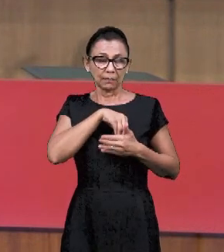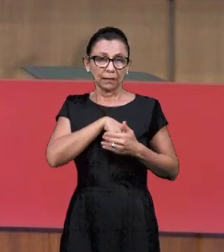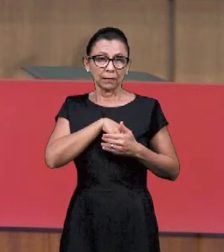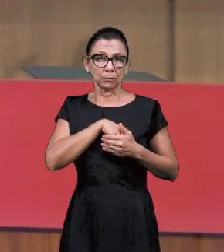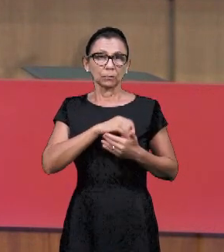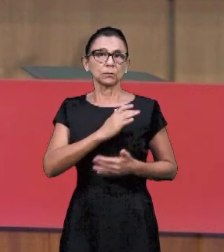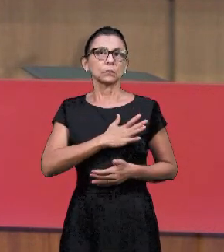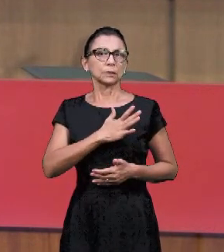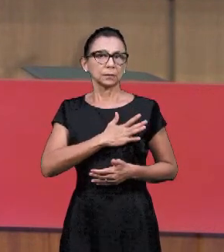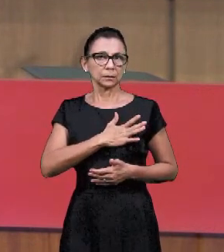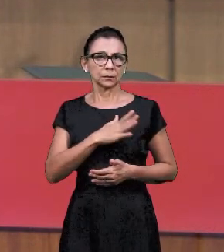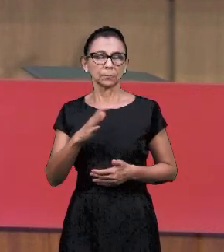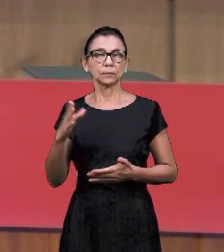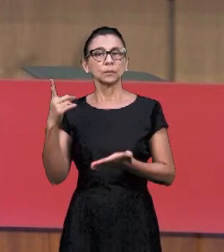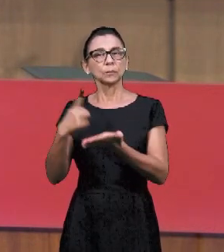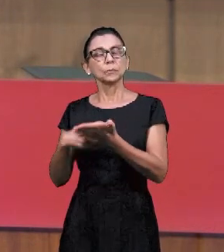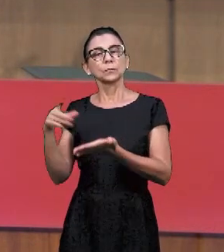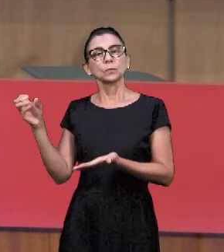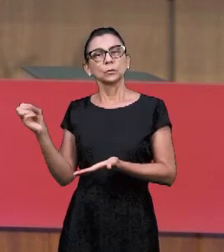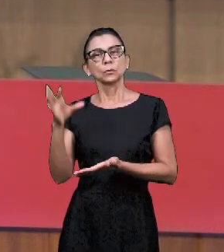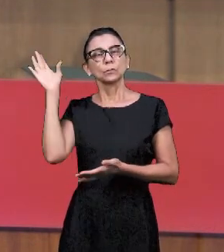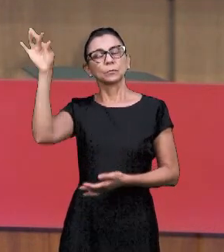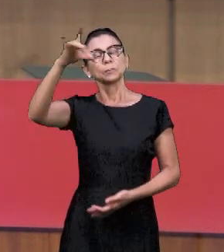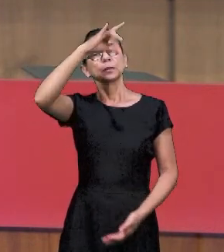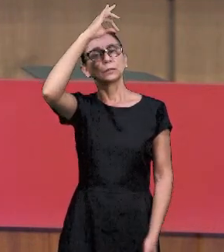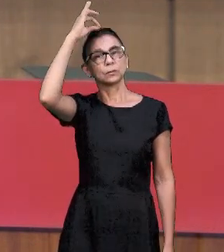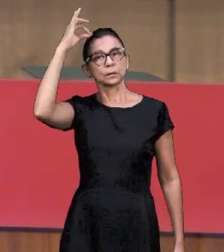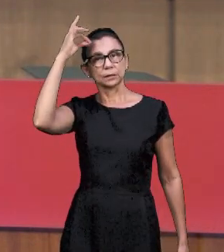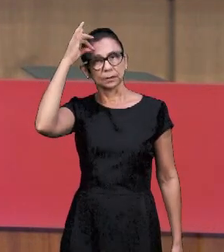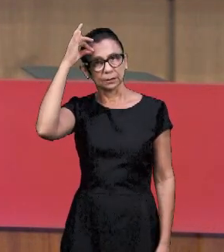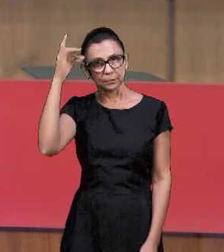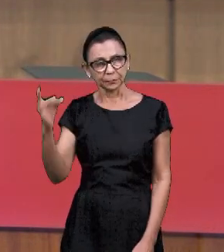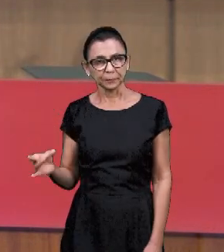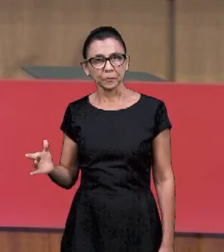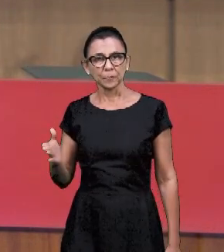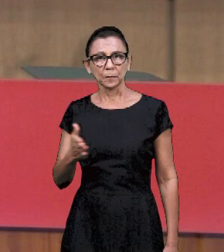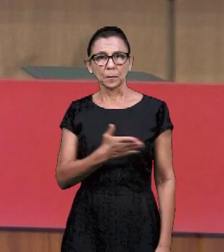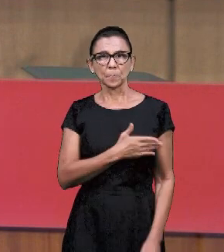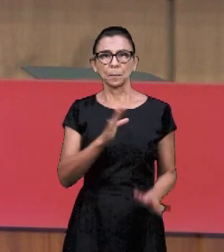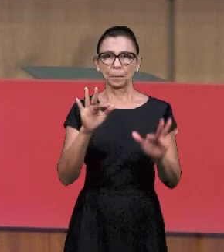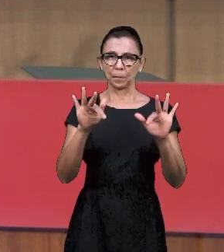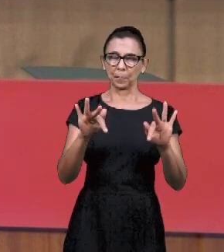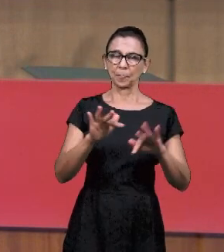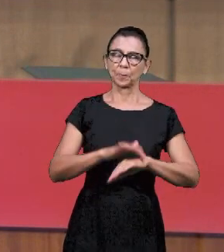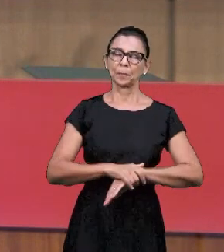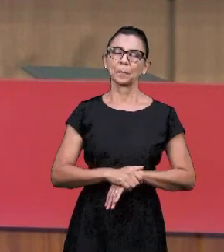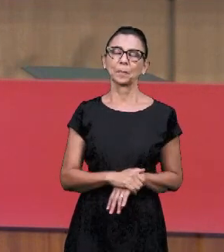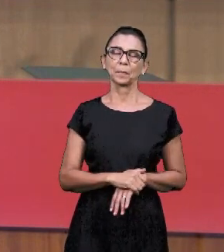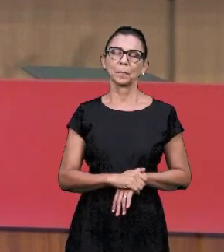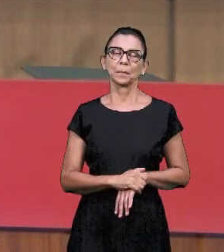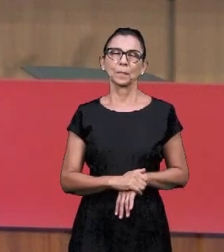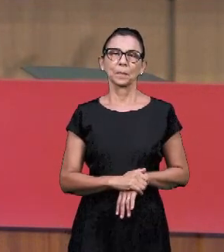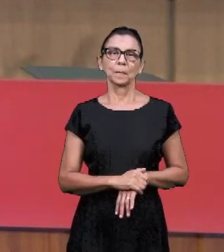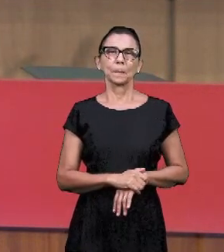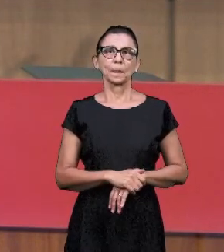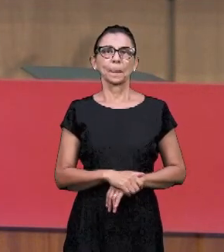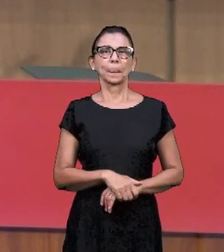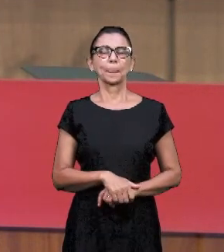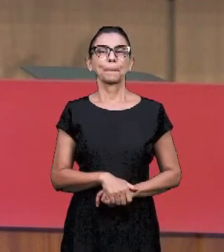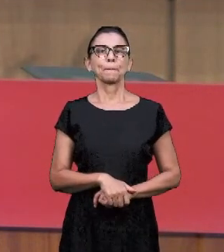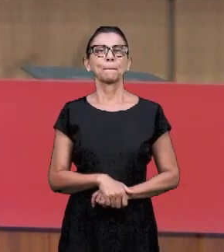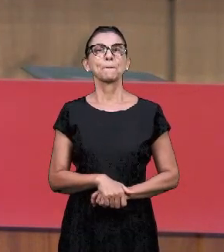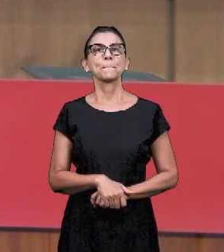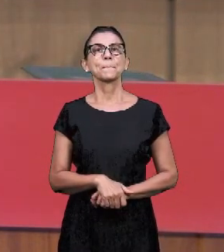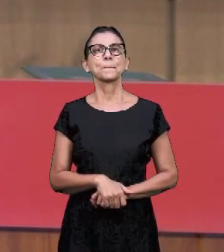говорит, уже не я живу, а Христос живет во мне. Это служение Нового Завета. Я рассказываю об этом